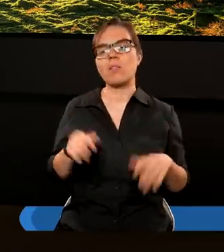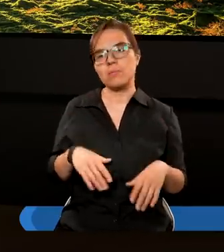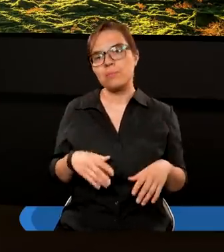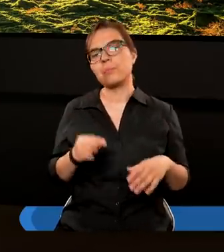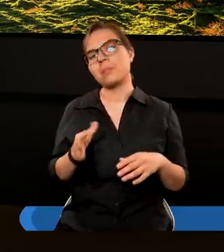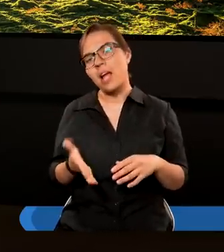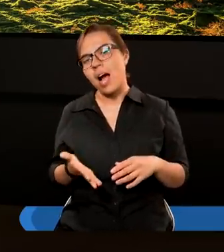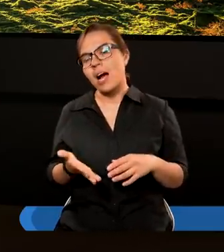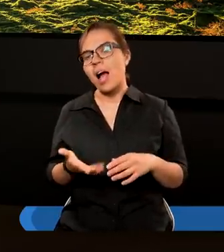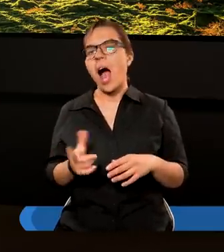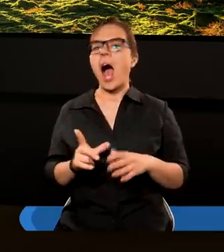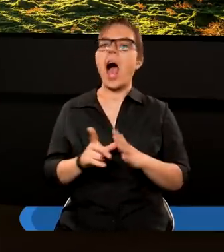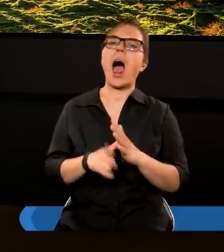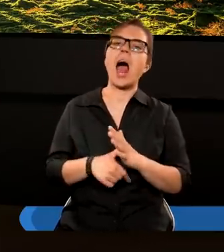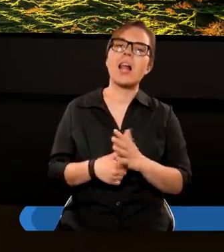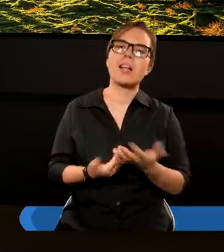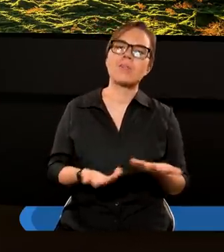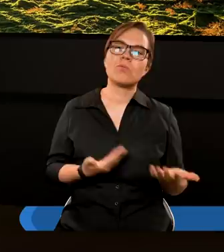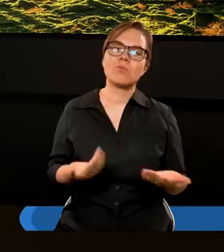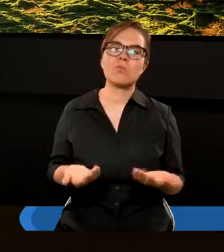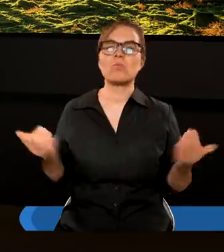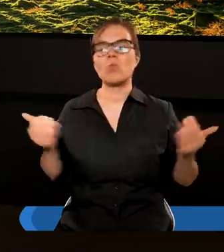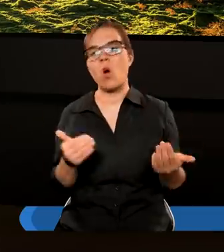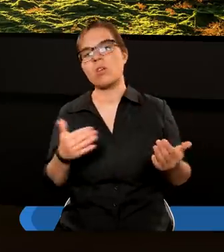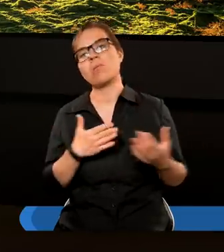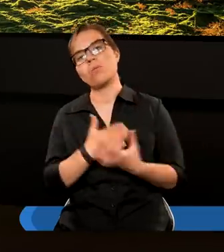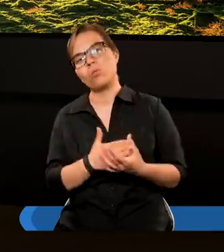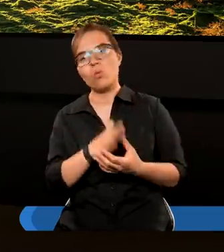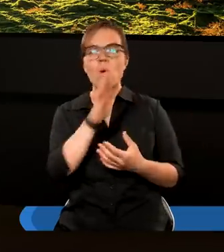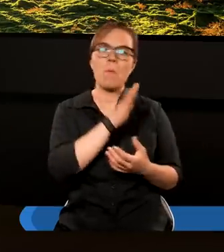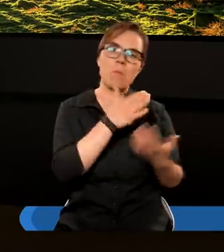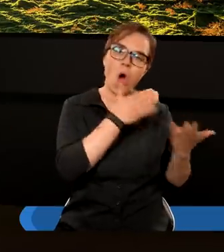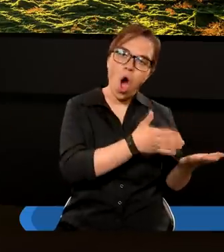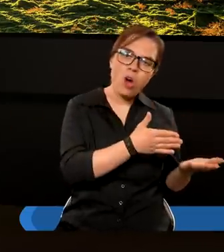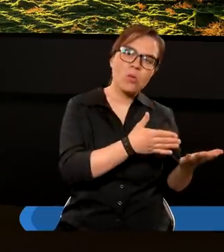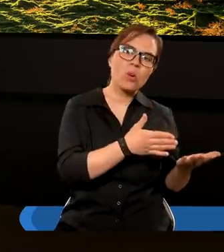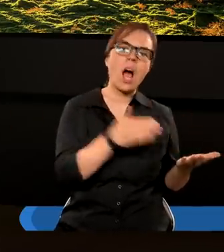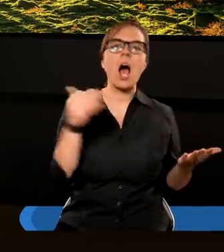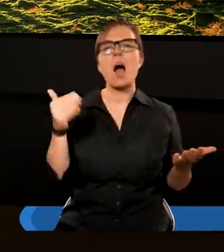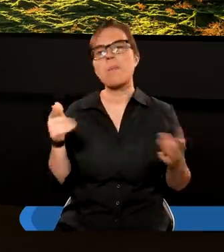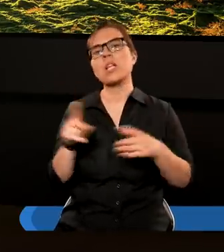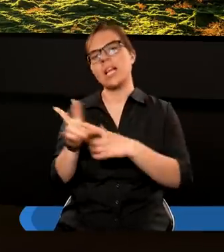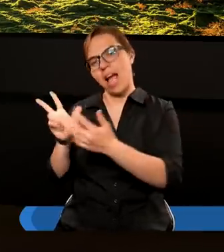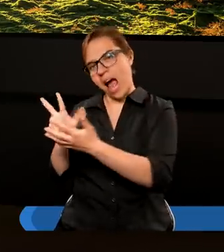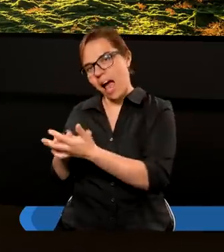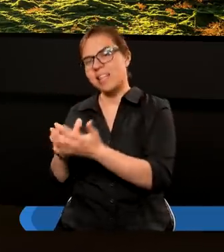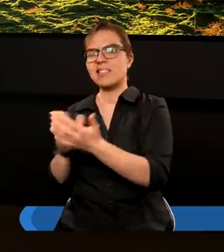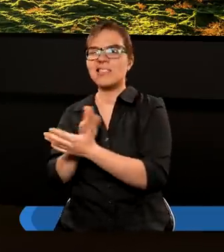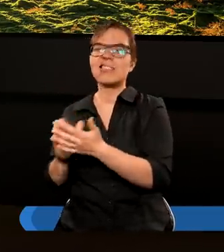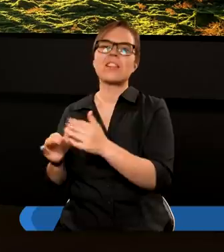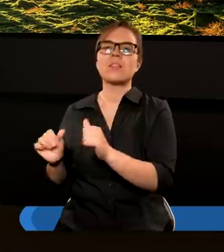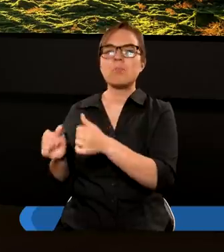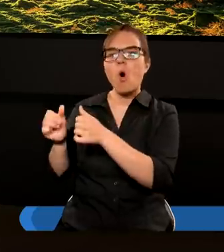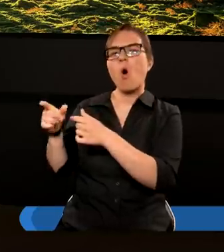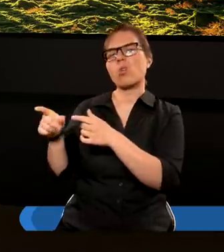ale możemy służyć Bogu i możemy też akceptować niektóre